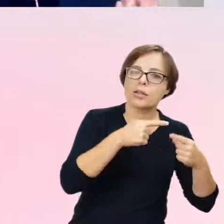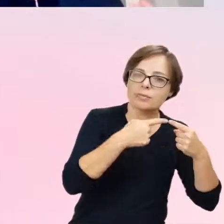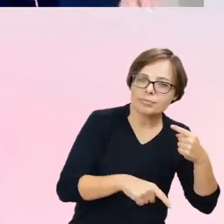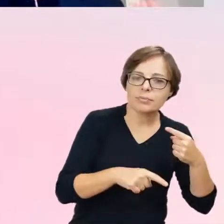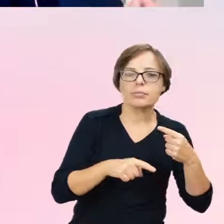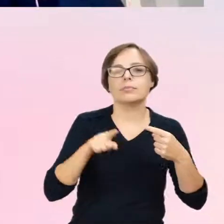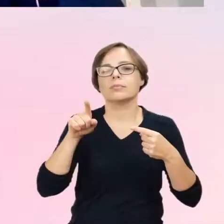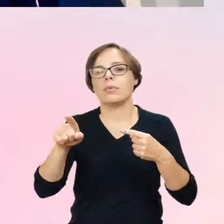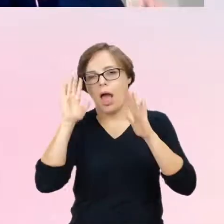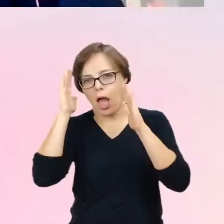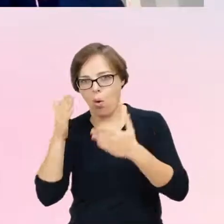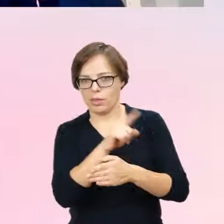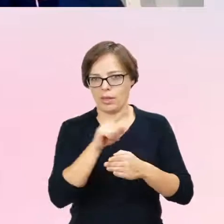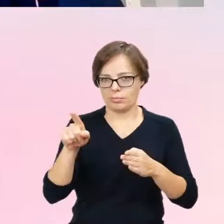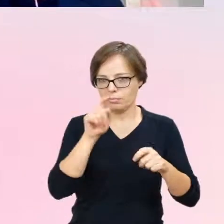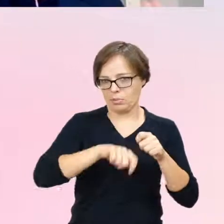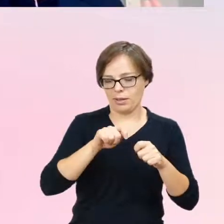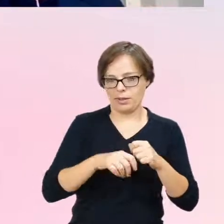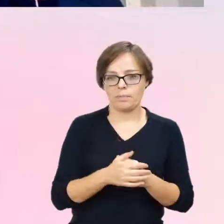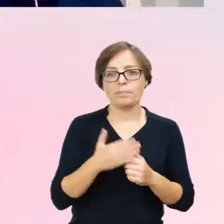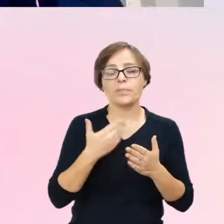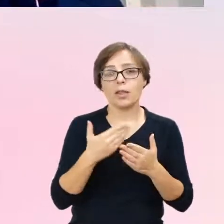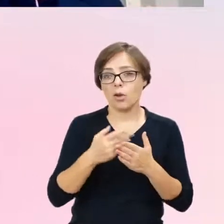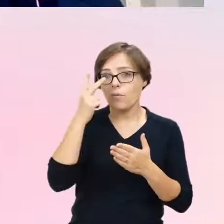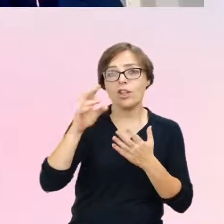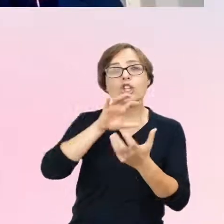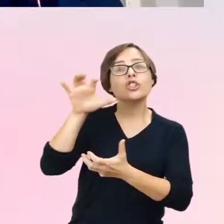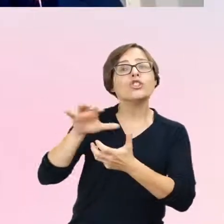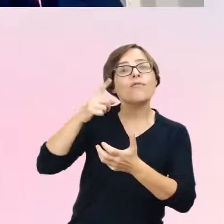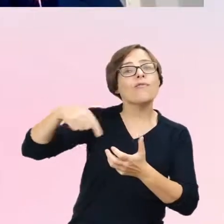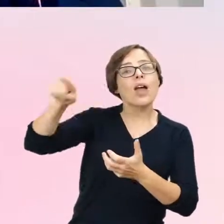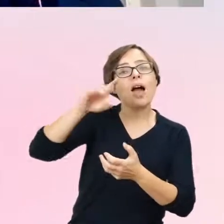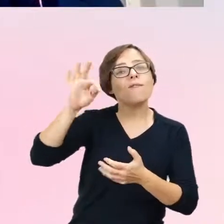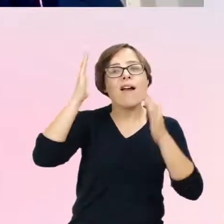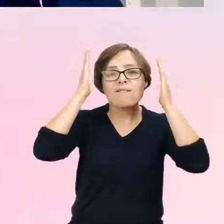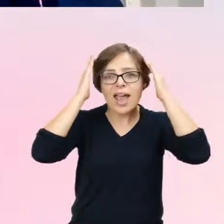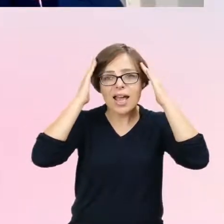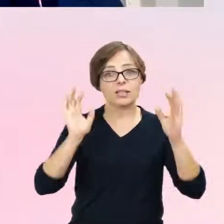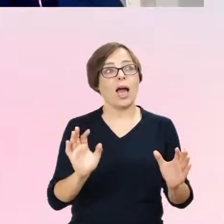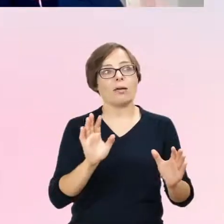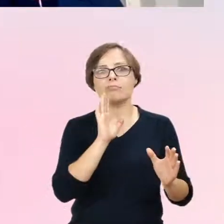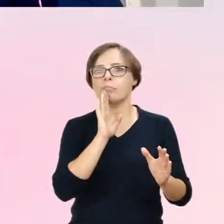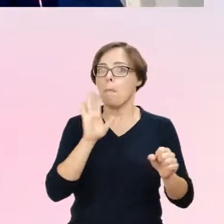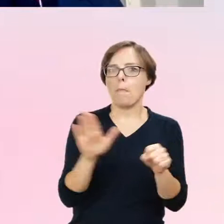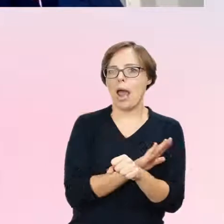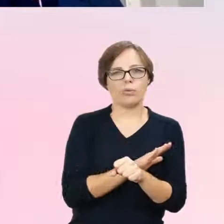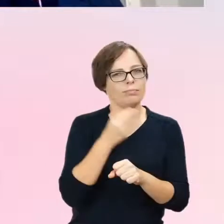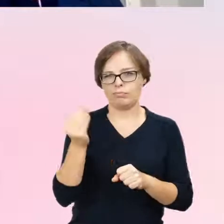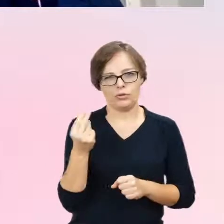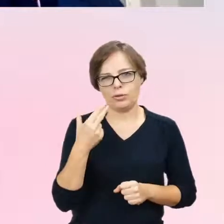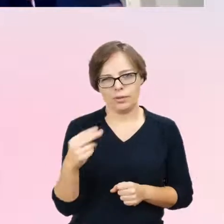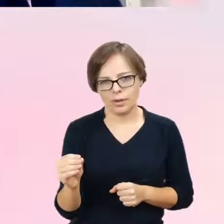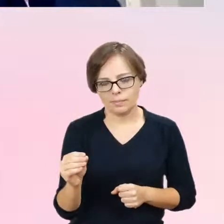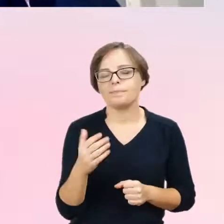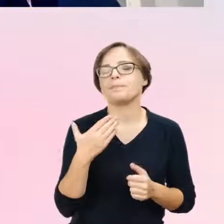wiedza światowa na ten temat jest mocno nieugruntowana. I stąd cały czas poruszamy się w